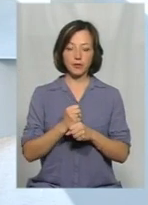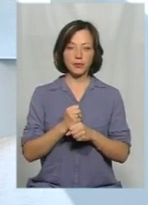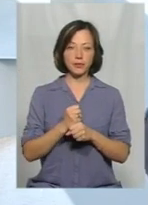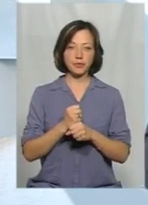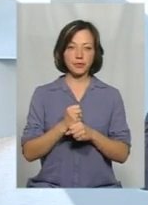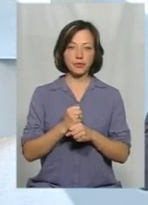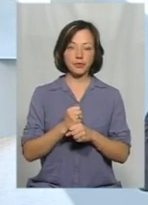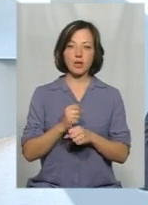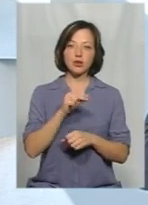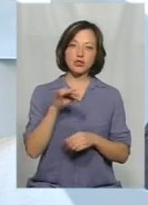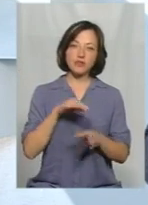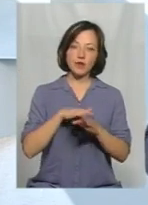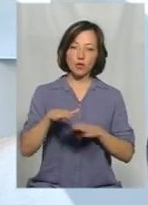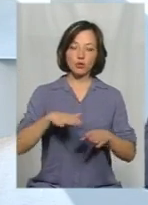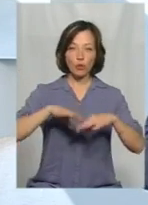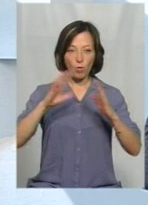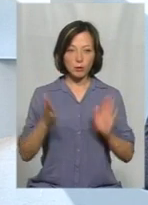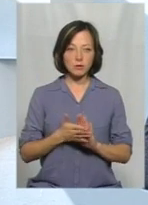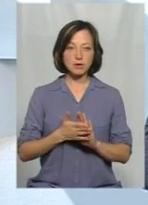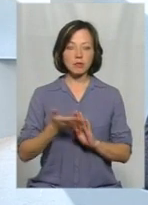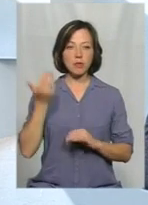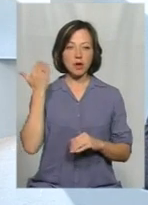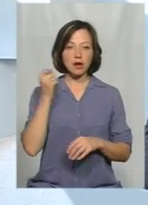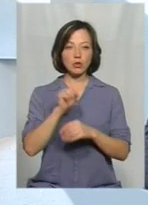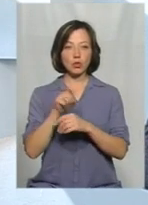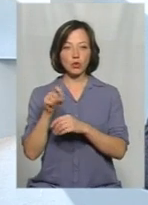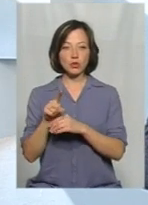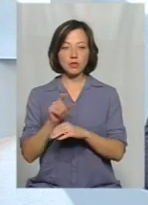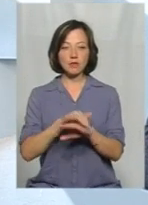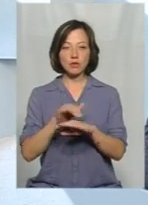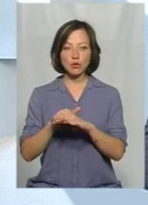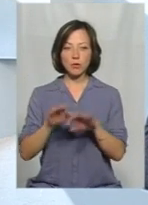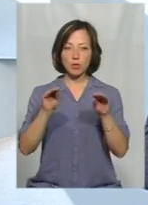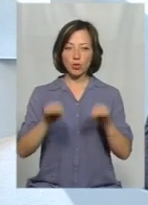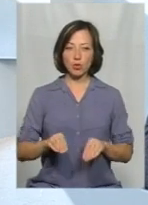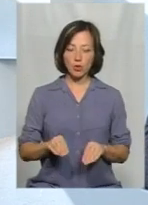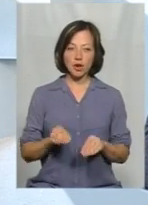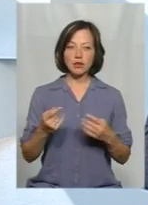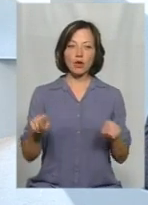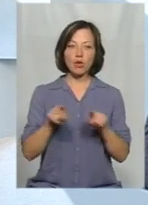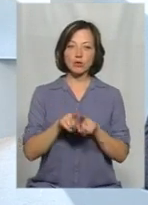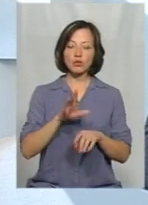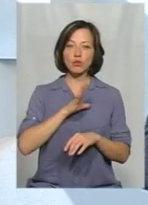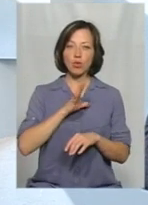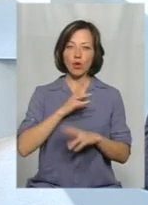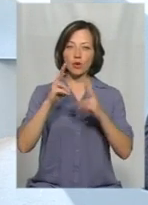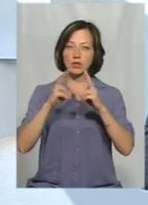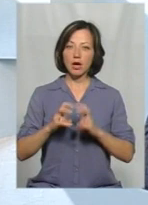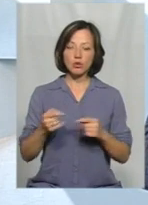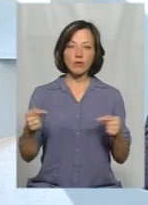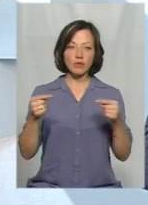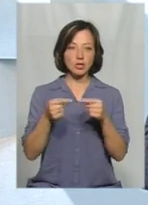чи виконання в повному обсязі попередні доручення, зафіксовані в протоколах. Також було розглянуто та